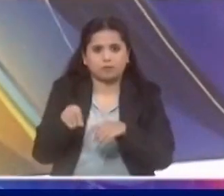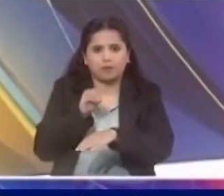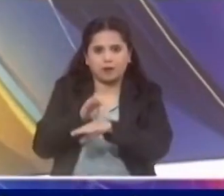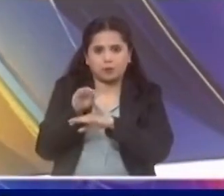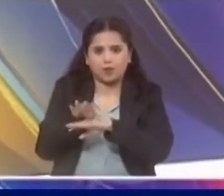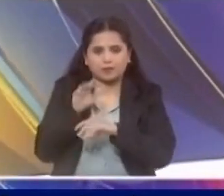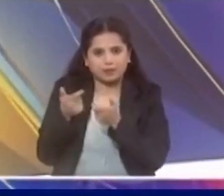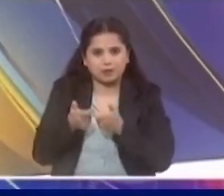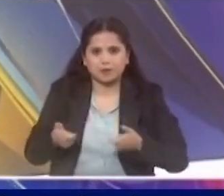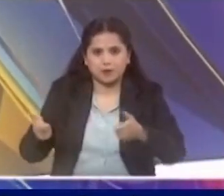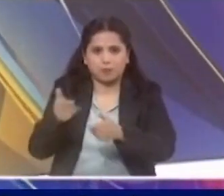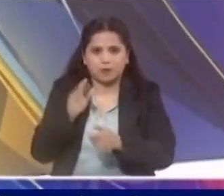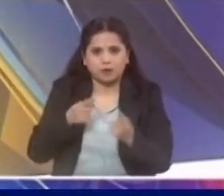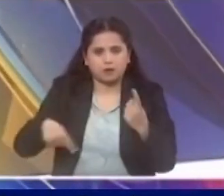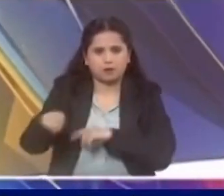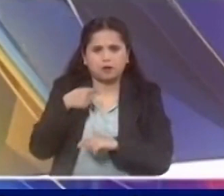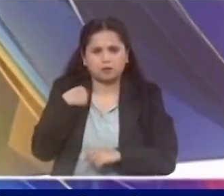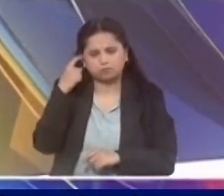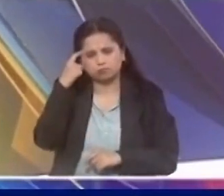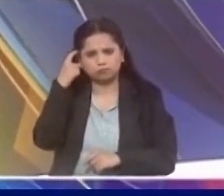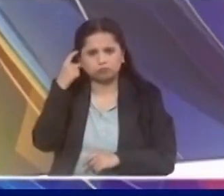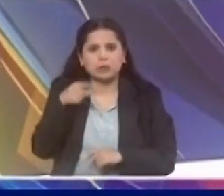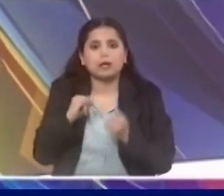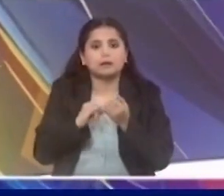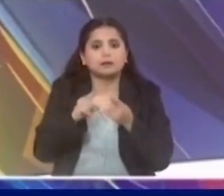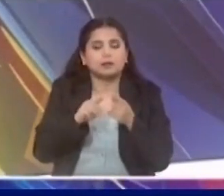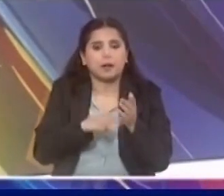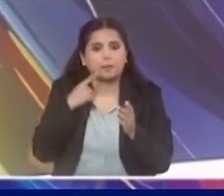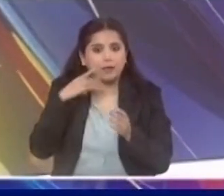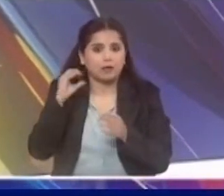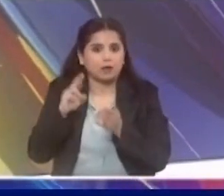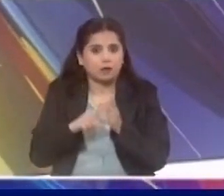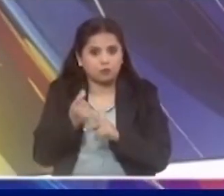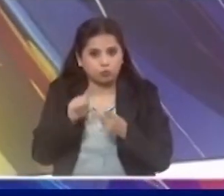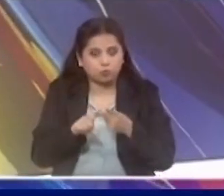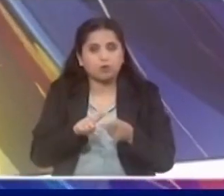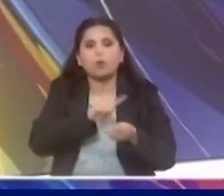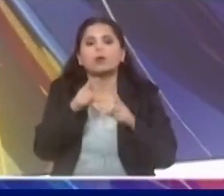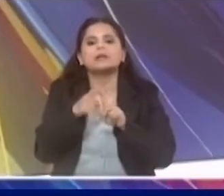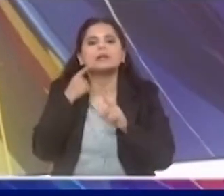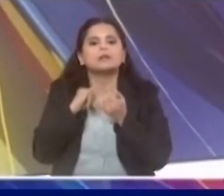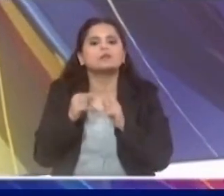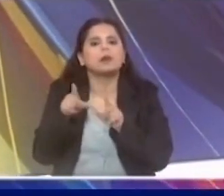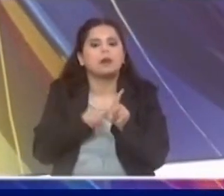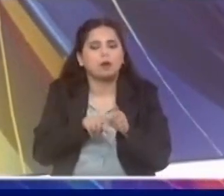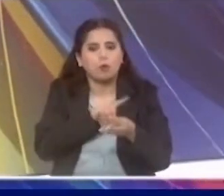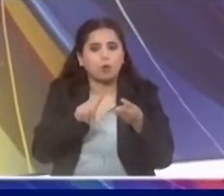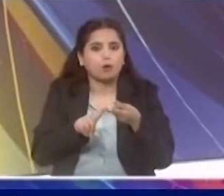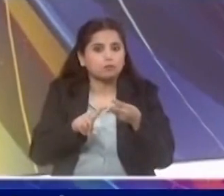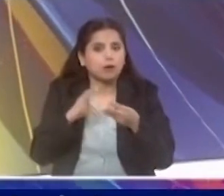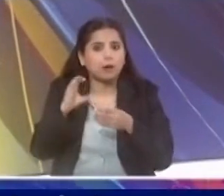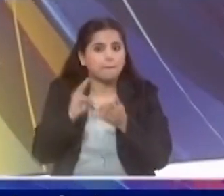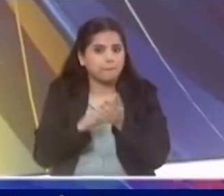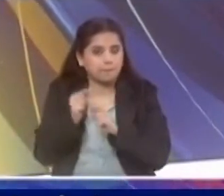केंद्रियों मंद्री मंदलाचा आच्चा बैठकिद